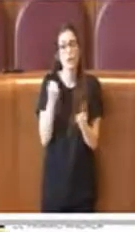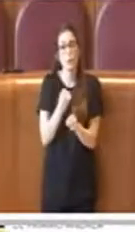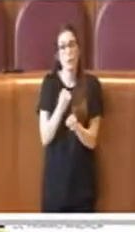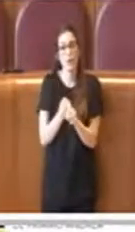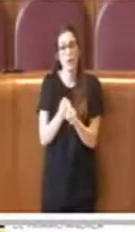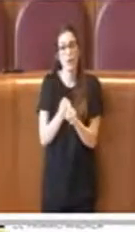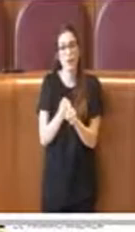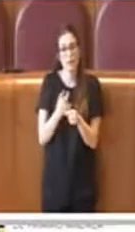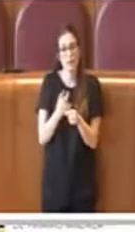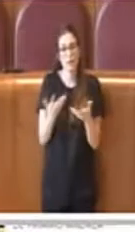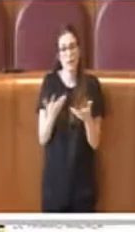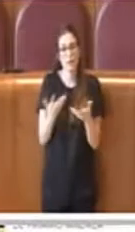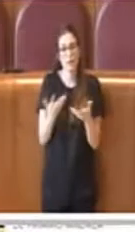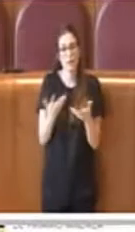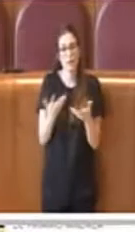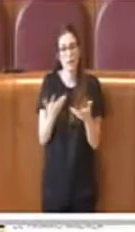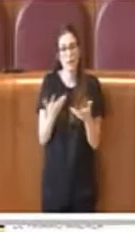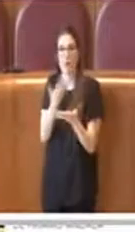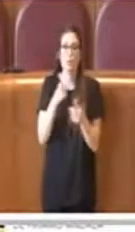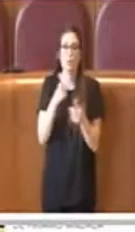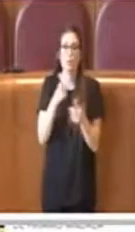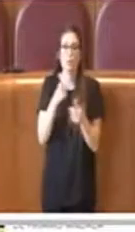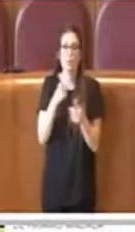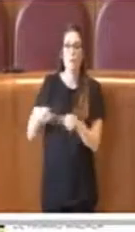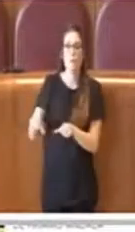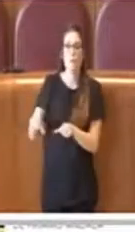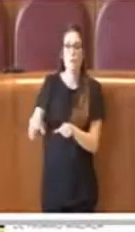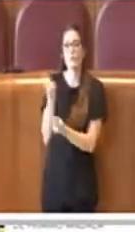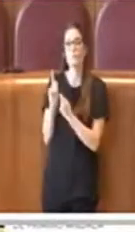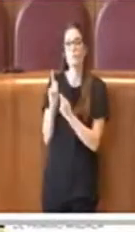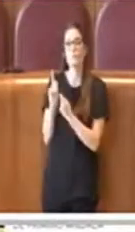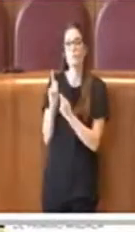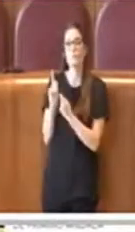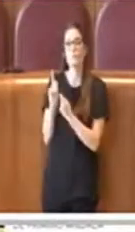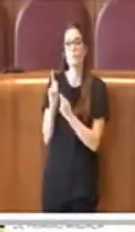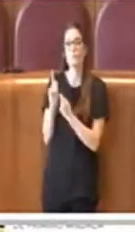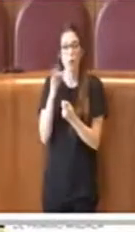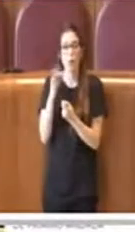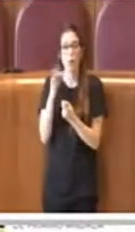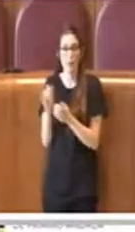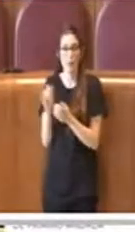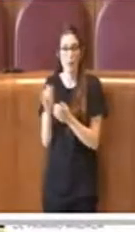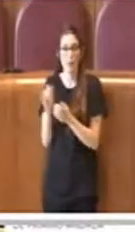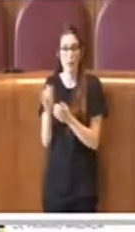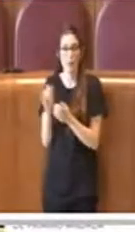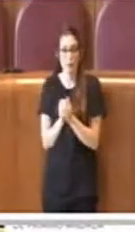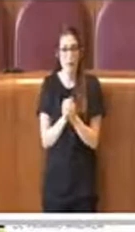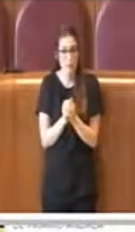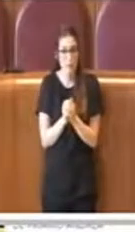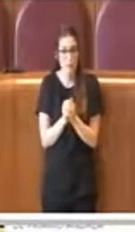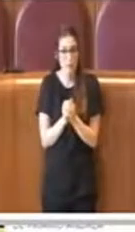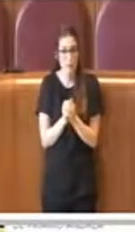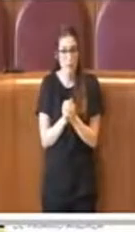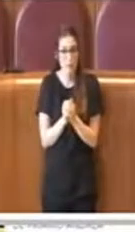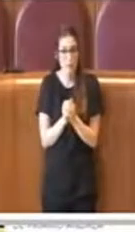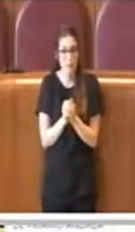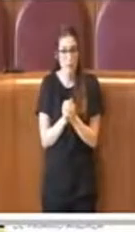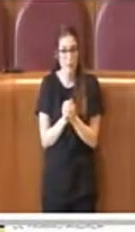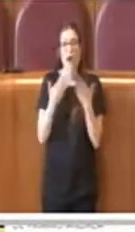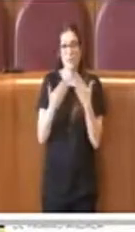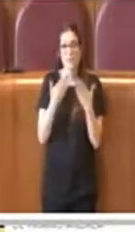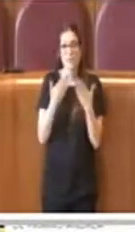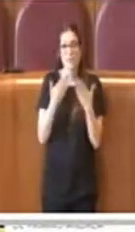vengono messe in campo sulla base degli obiettivi della consulta, chiaramente. Altro è evitare assemblee troppo numerose, difficilmente